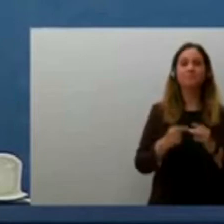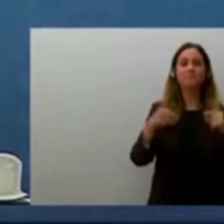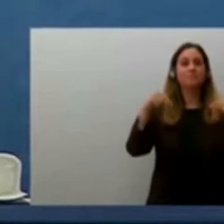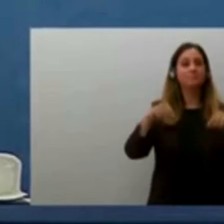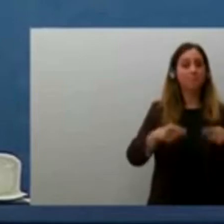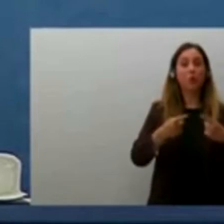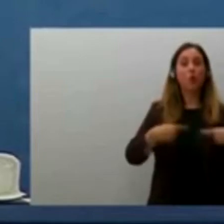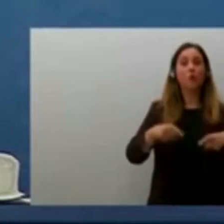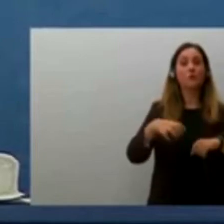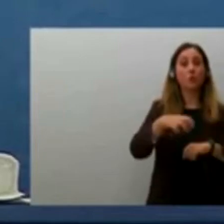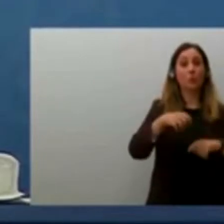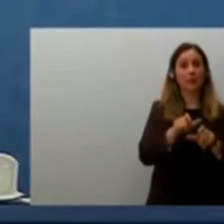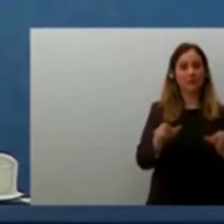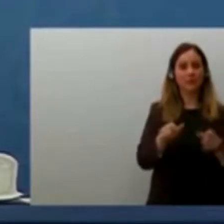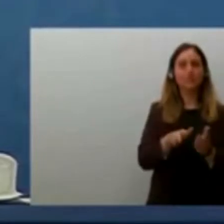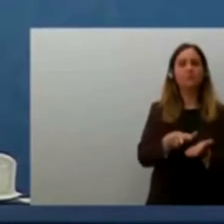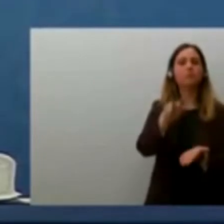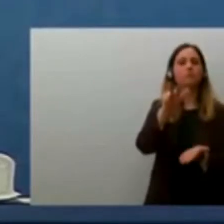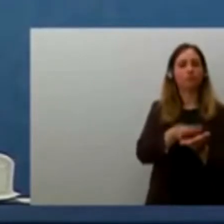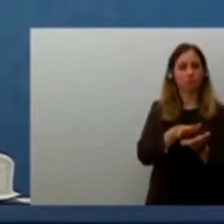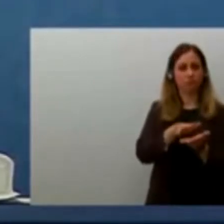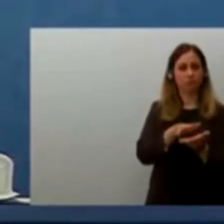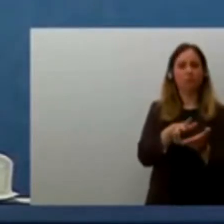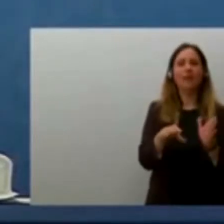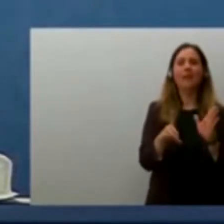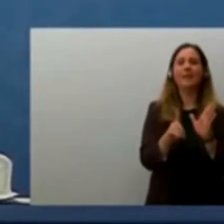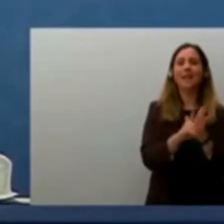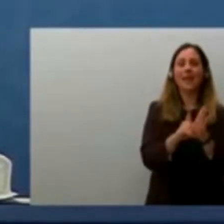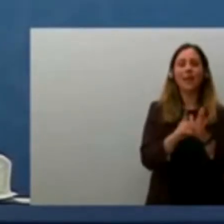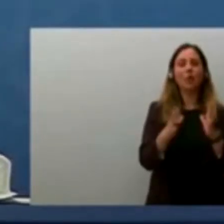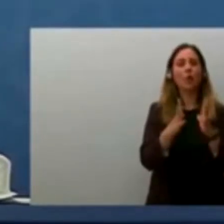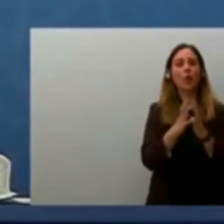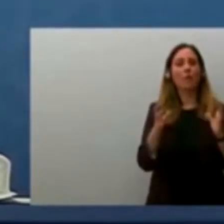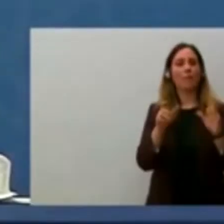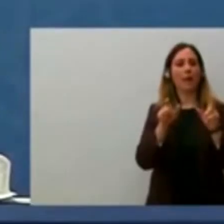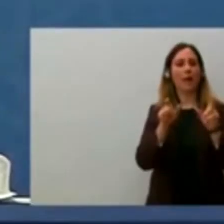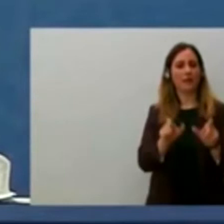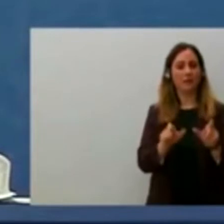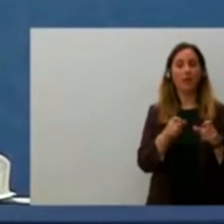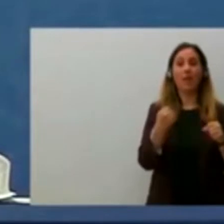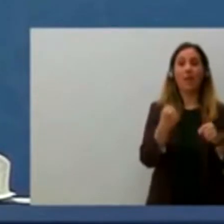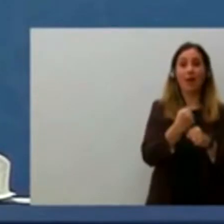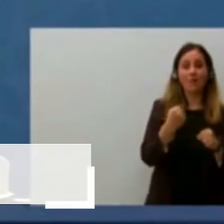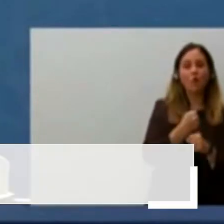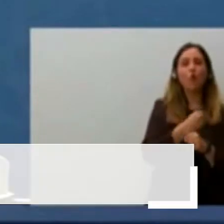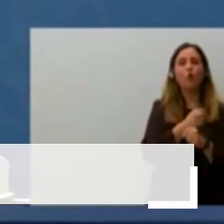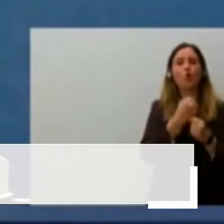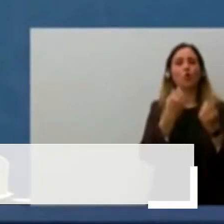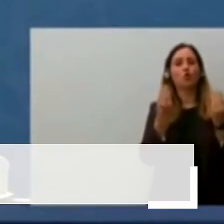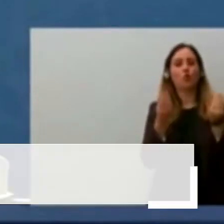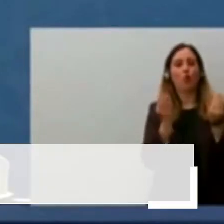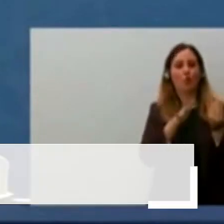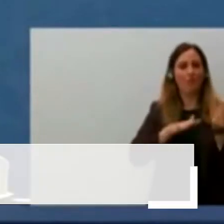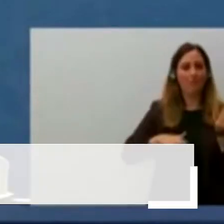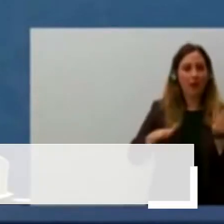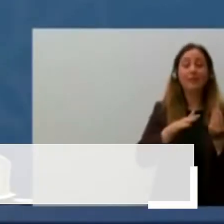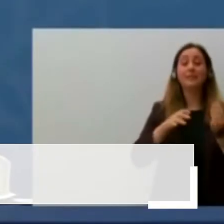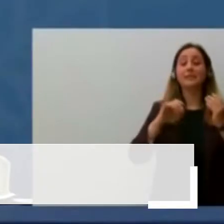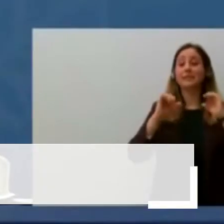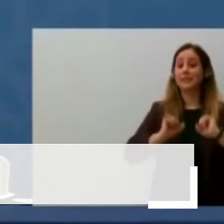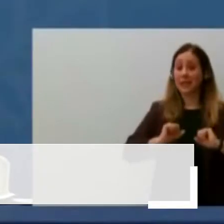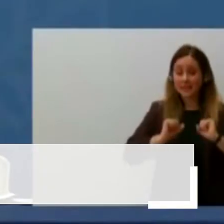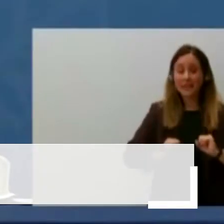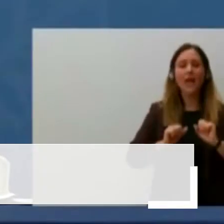Il Consiglio dei Ministri ha approvato il decreto imprese, lavoro, giovani, sanità,